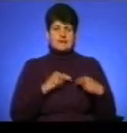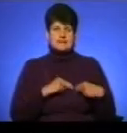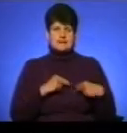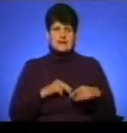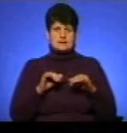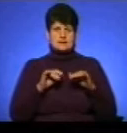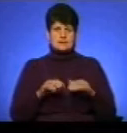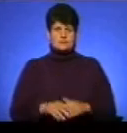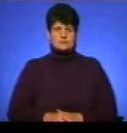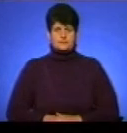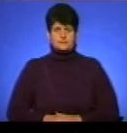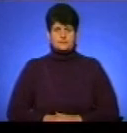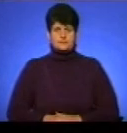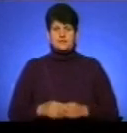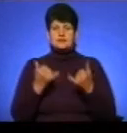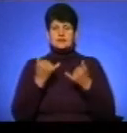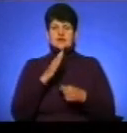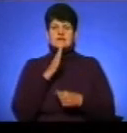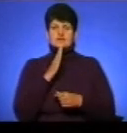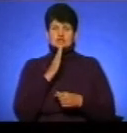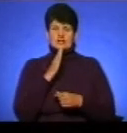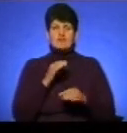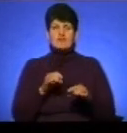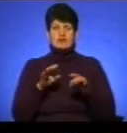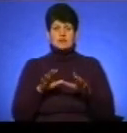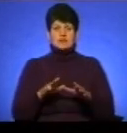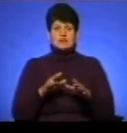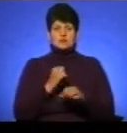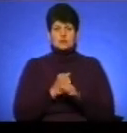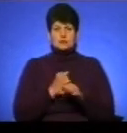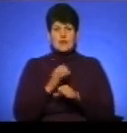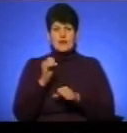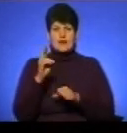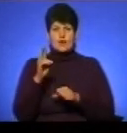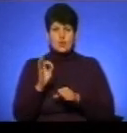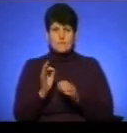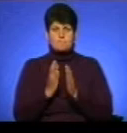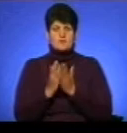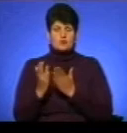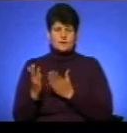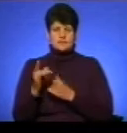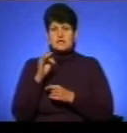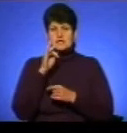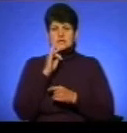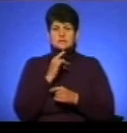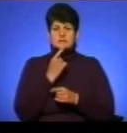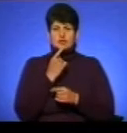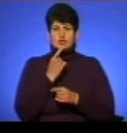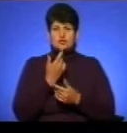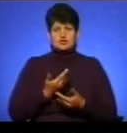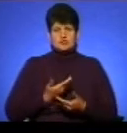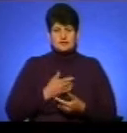Світлана Козелко. Зараз дівчатка вирішили зробити екобібліотеку «Смакуй життя в зеленому